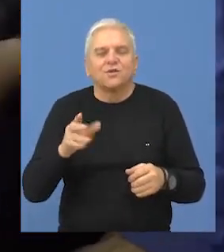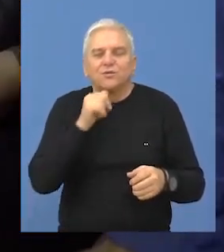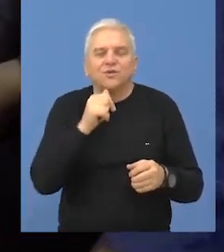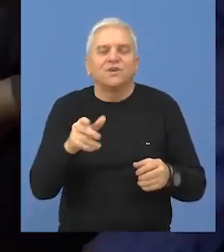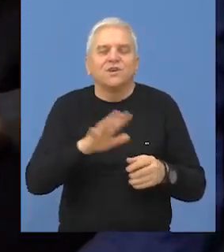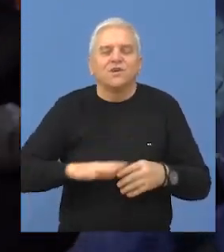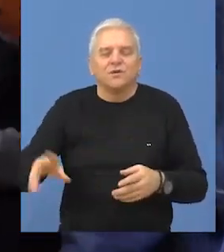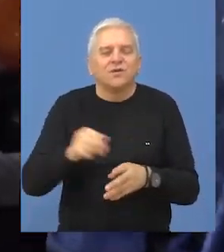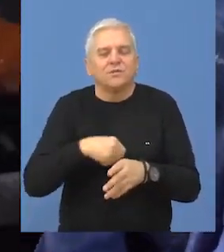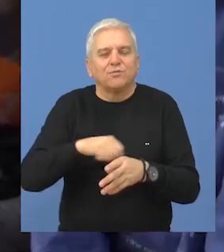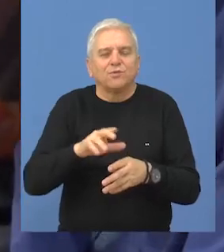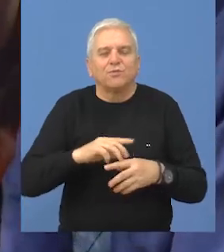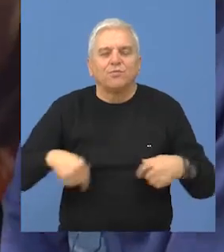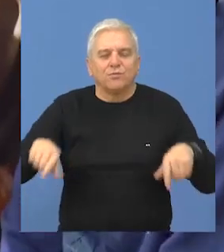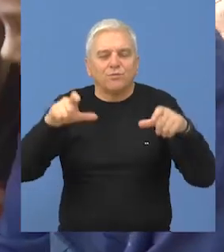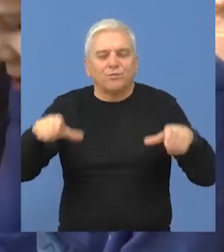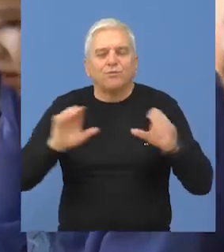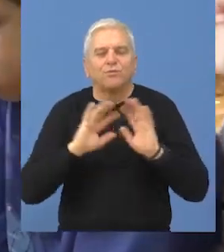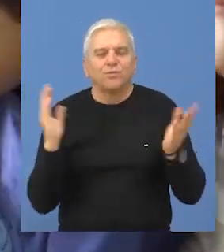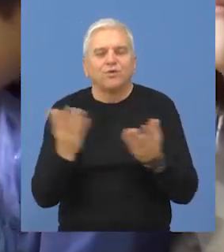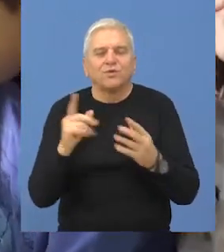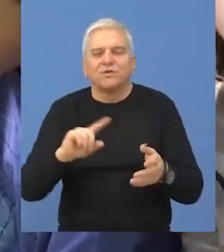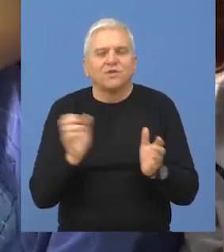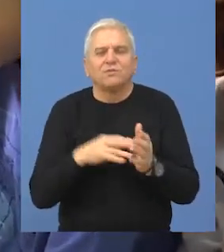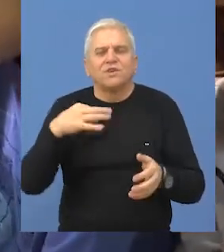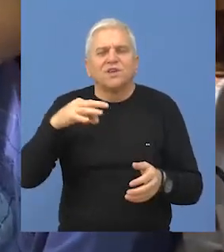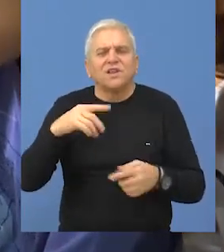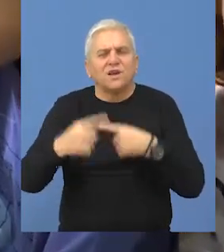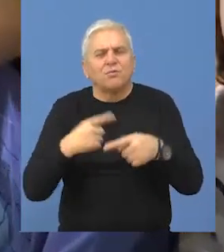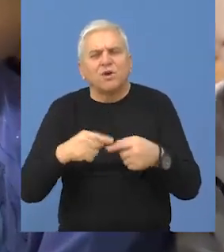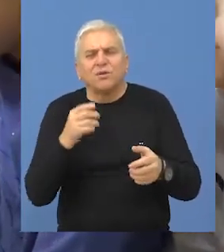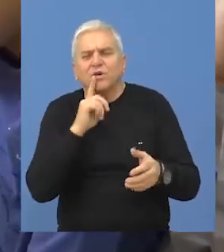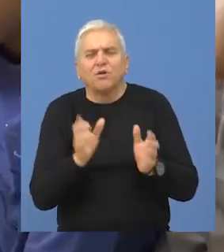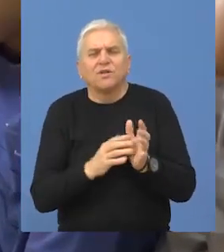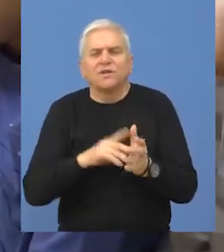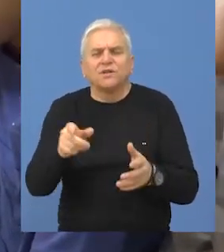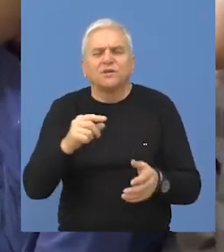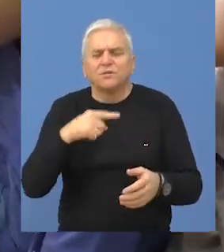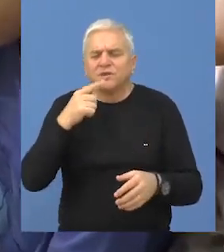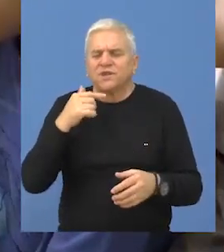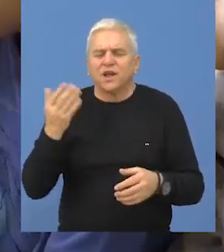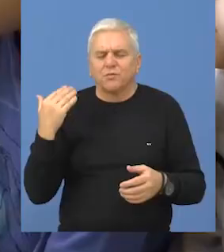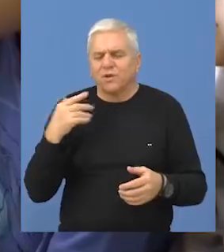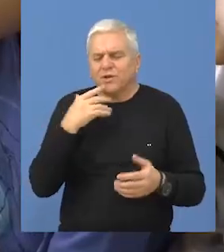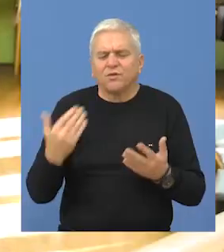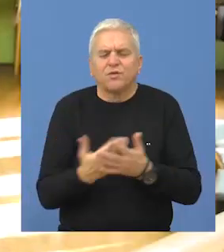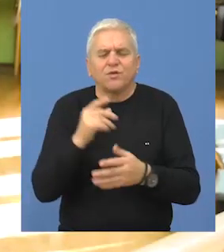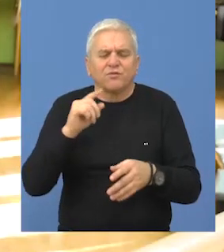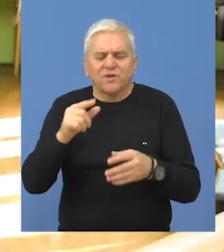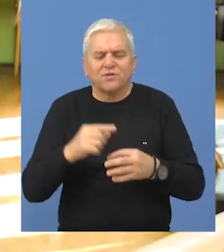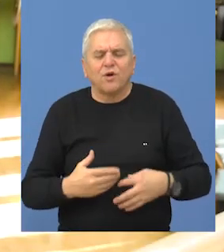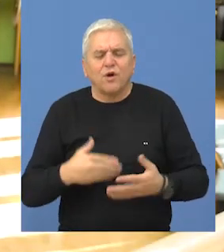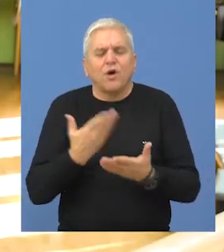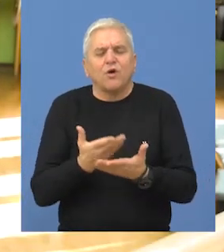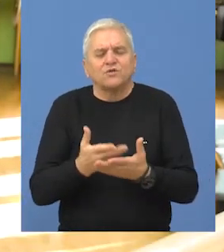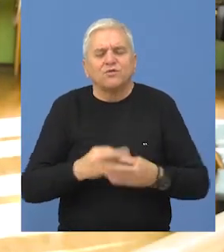prostora u kojima oni svakodnevno borave. Međutim, nisu to bile jedine promjene koje su se spominjale novim osnovama